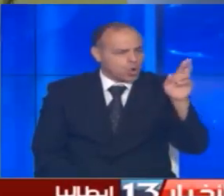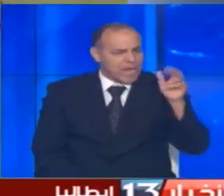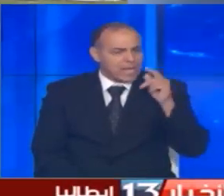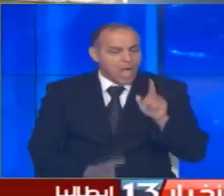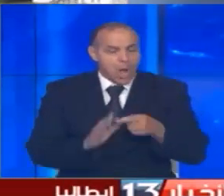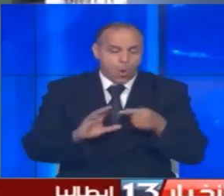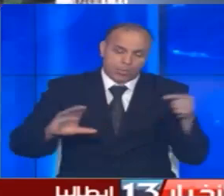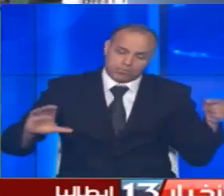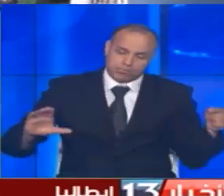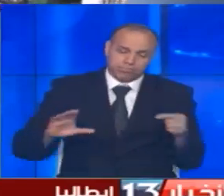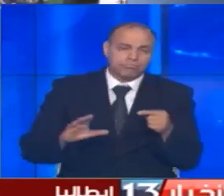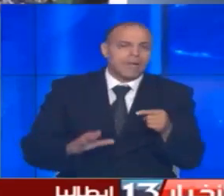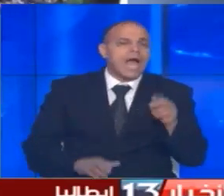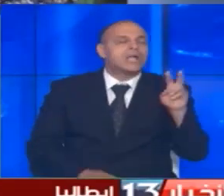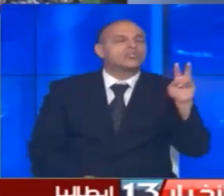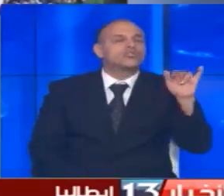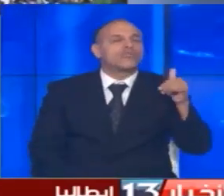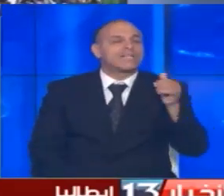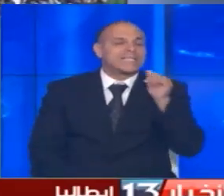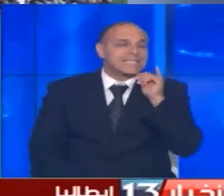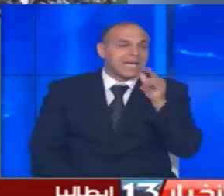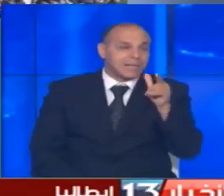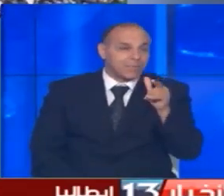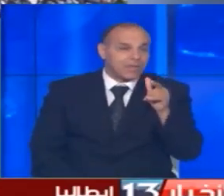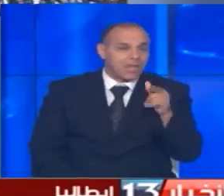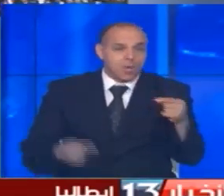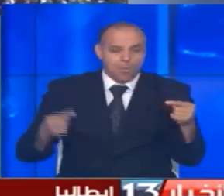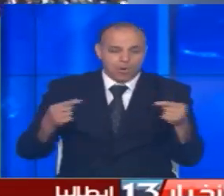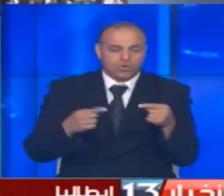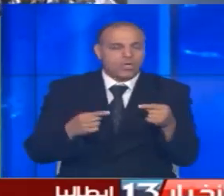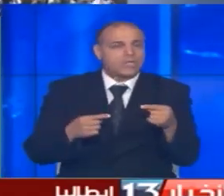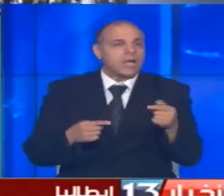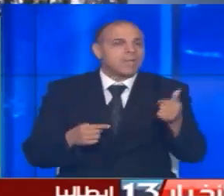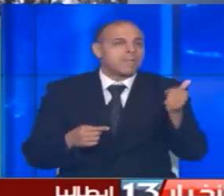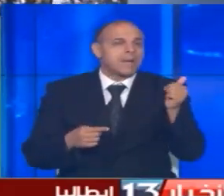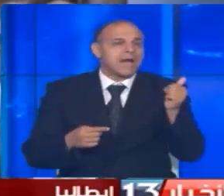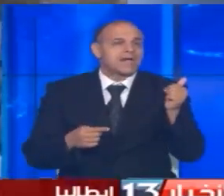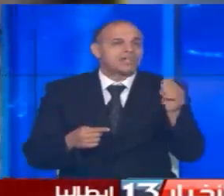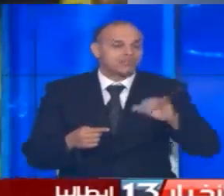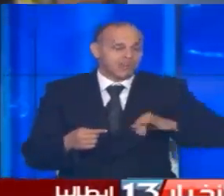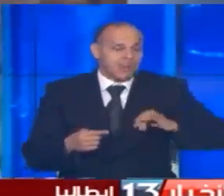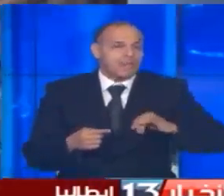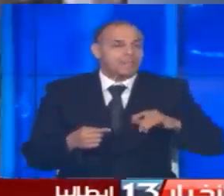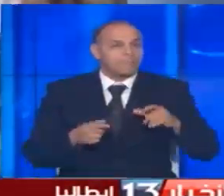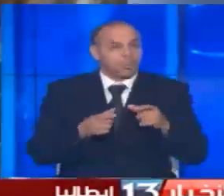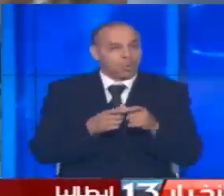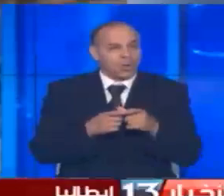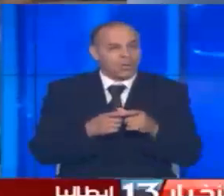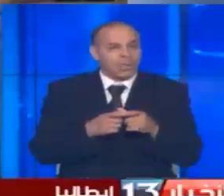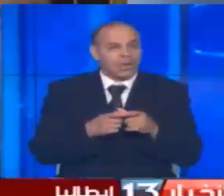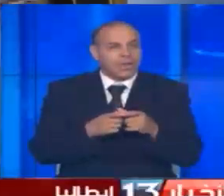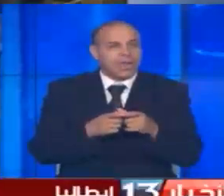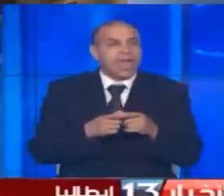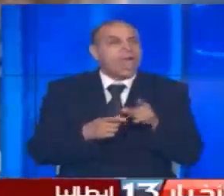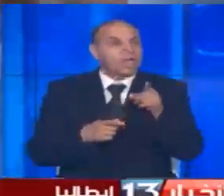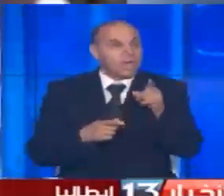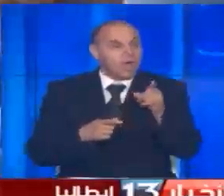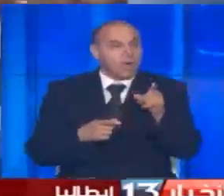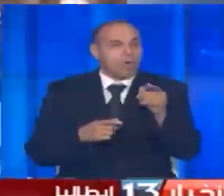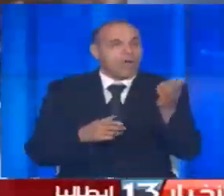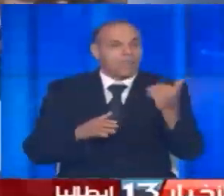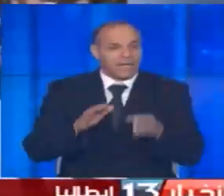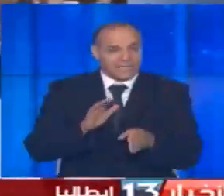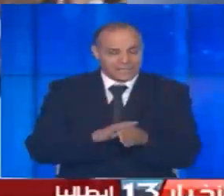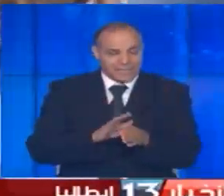أول أهدافه مع فريق السيد العجوز في مواجهة جمعة اليوفي بفريق الشباب وهي أمرت مقام سنوياً قبل